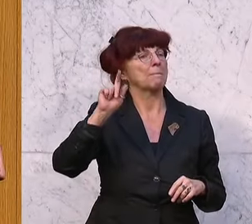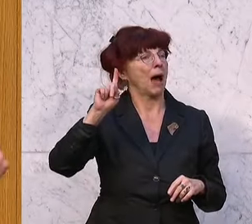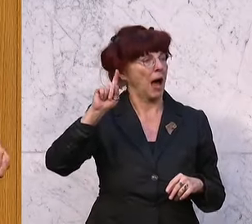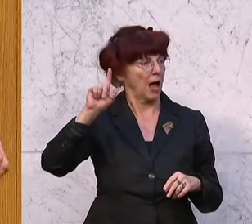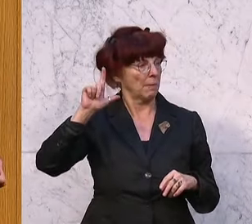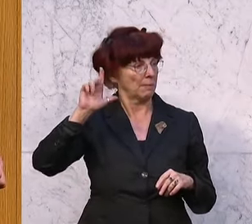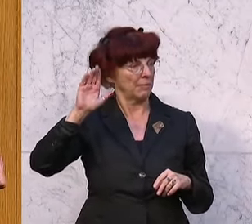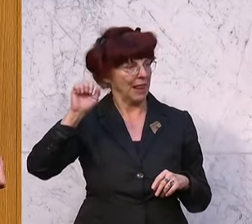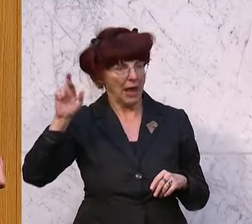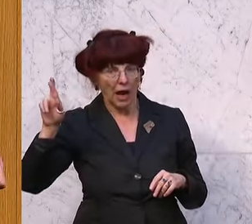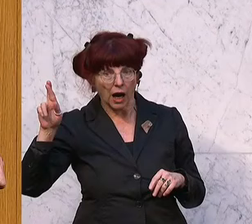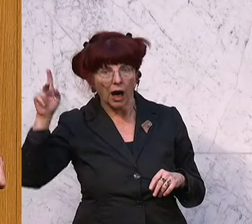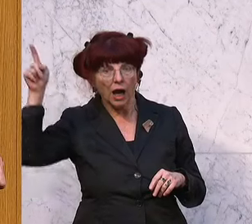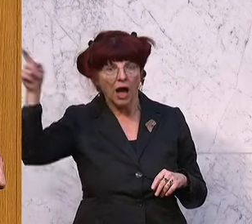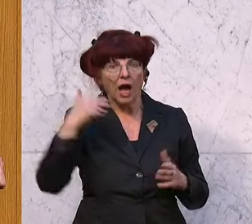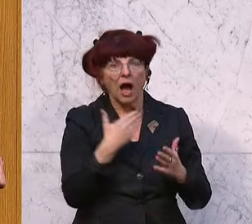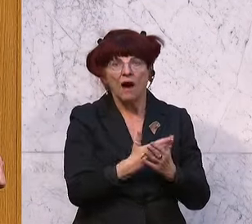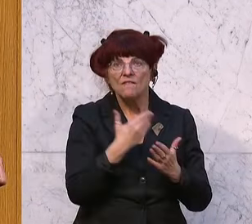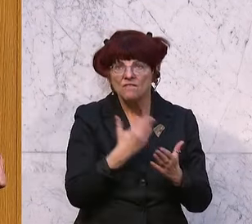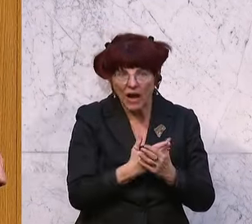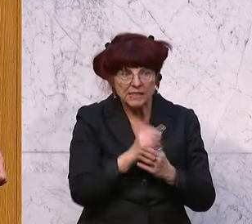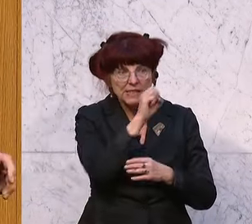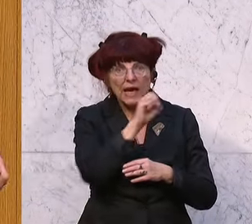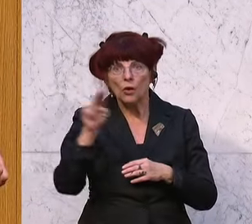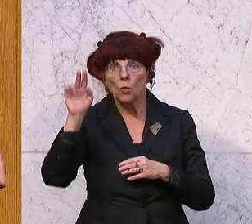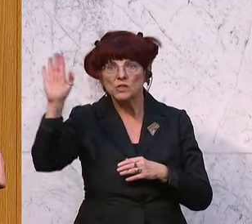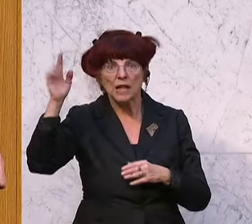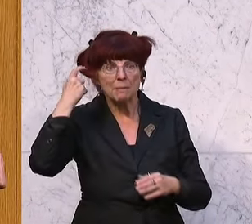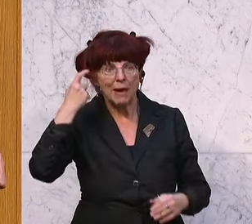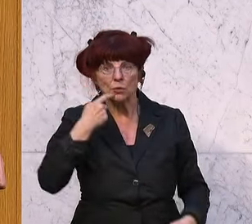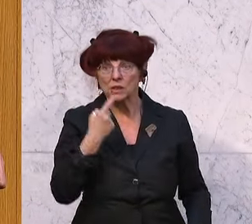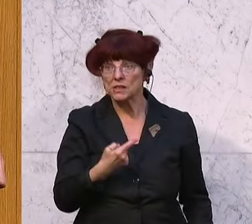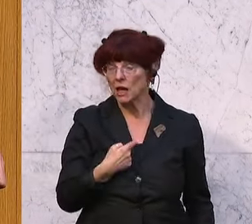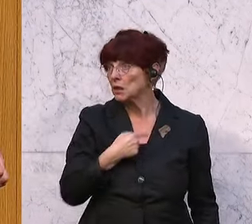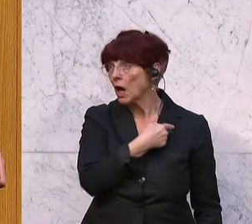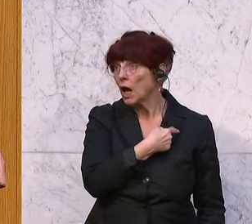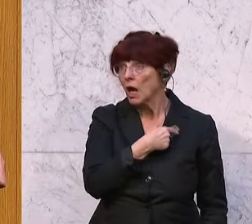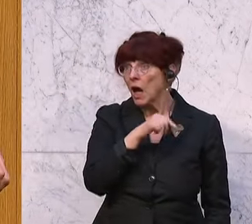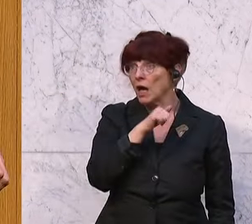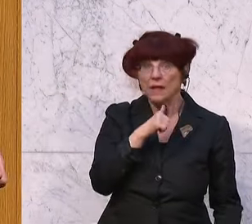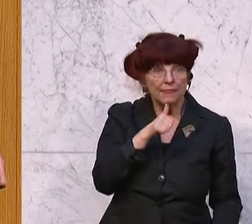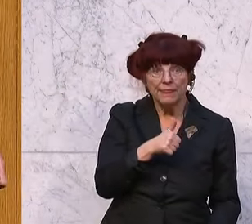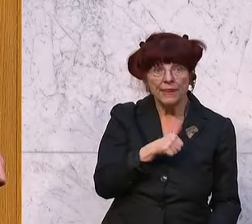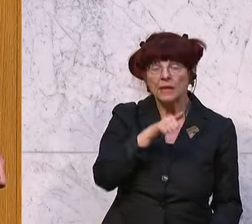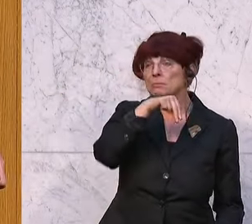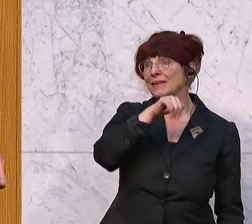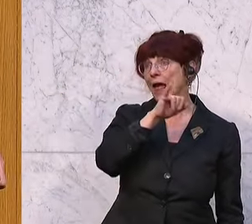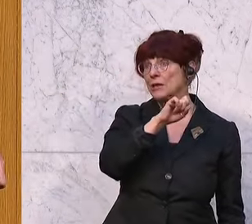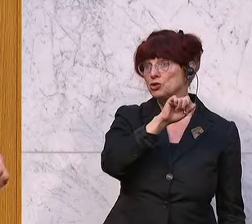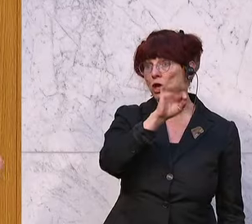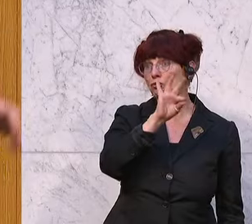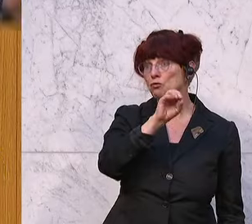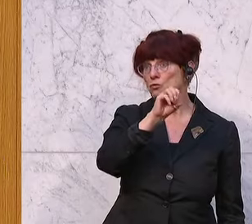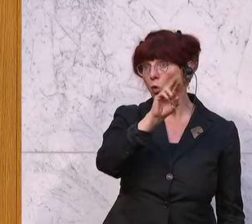geäußert hat. Ich meine, das bringt ja freiheitlich auch gar nicht über die Lippen. Das bringt nicht einmal ein Neutschel-Verasch zusammen, eine solche Suare dagegen die